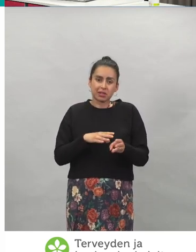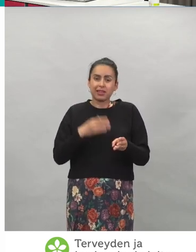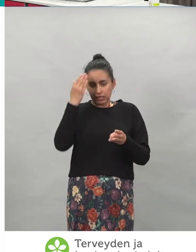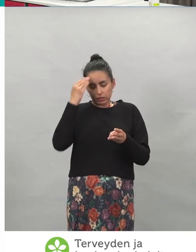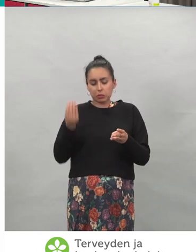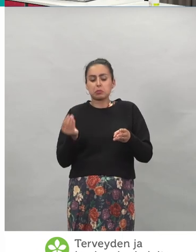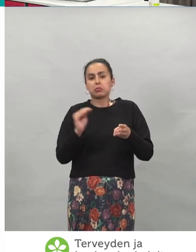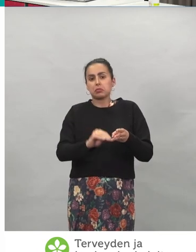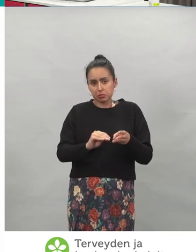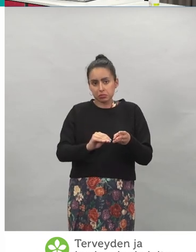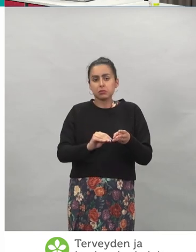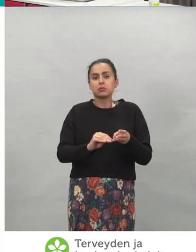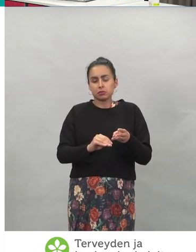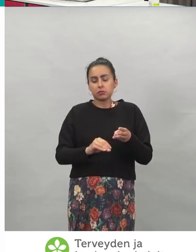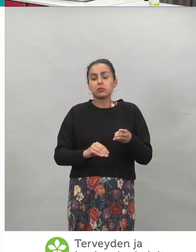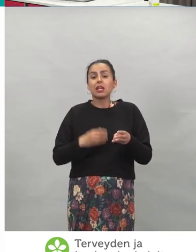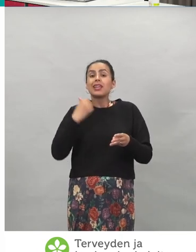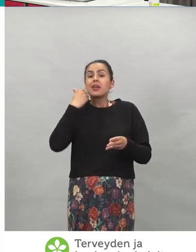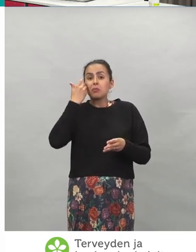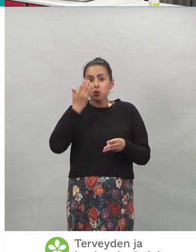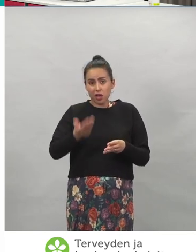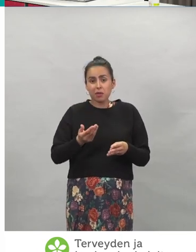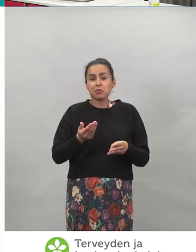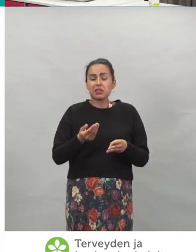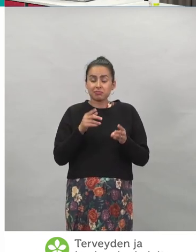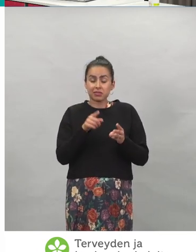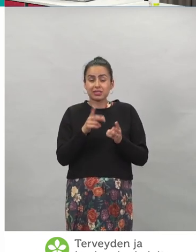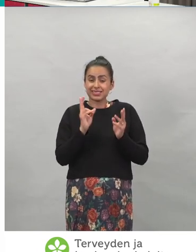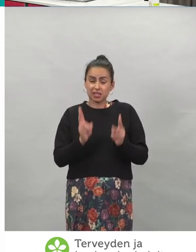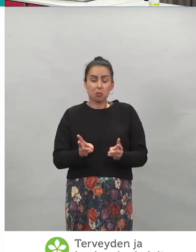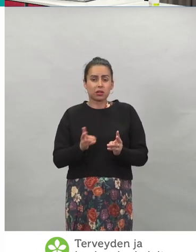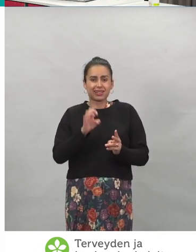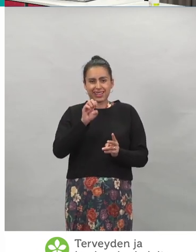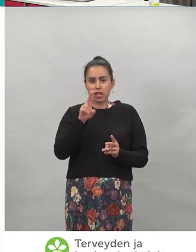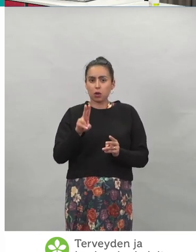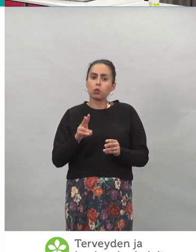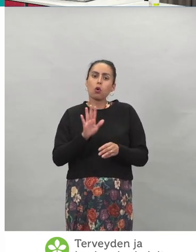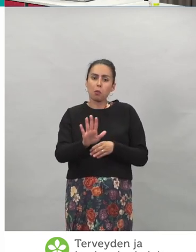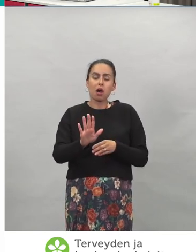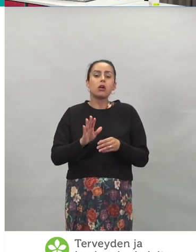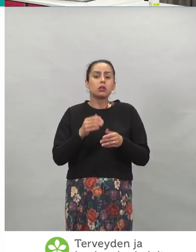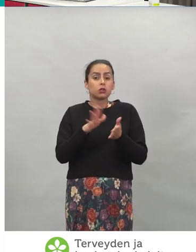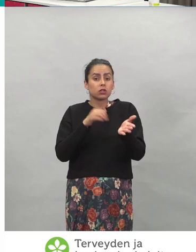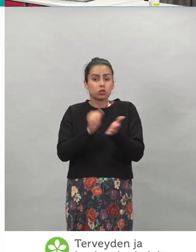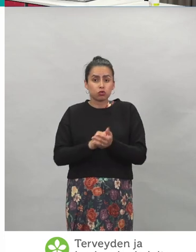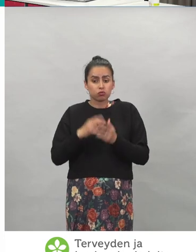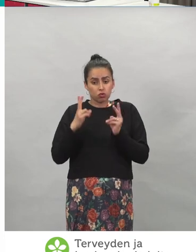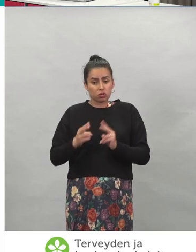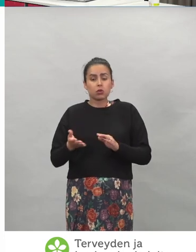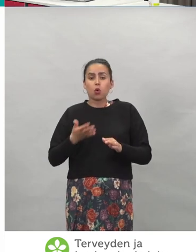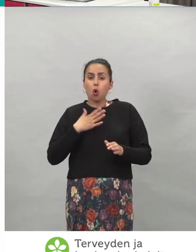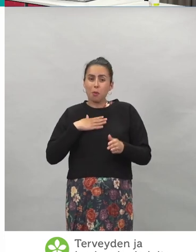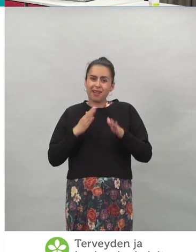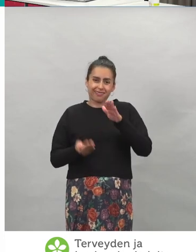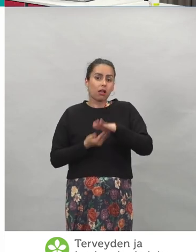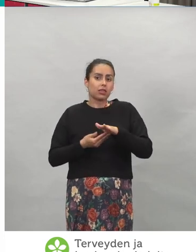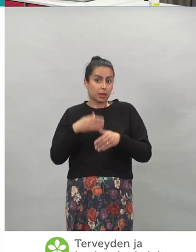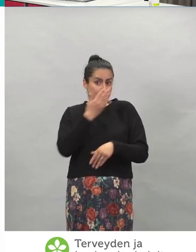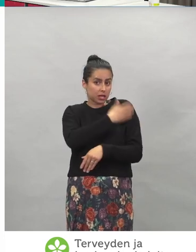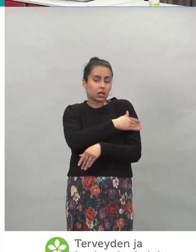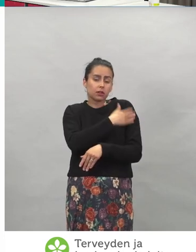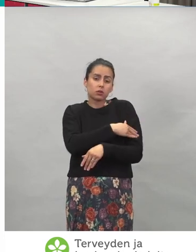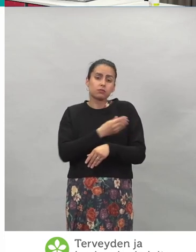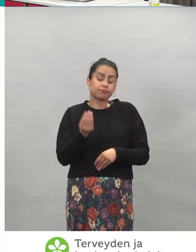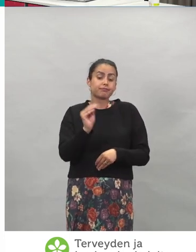nämäkin todistukset sitten tulee oma kantapalveluun kansalaisen saataville. Ja